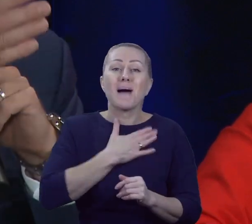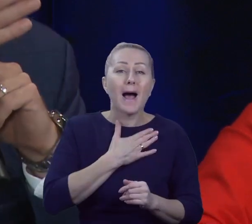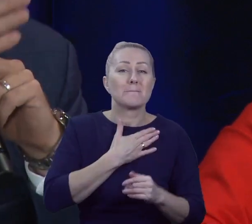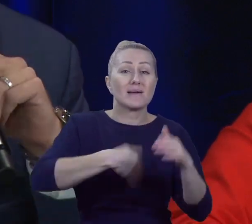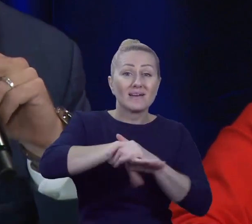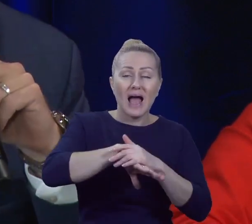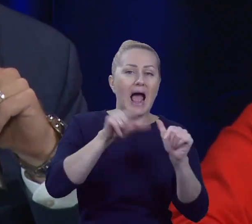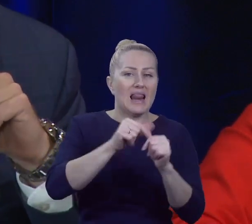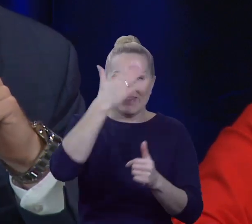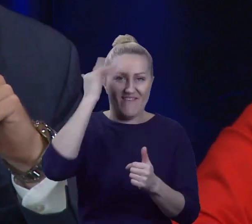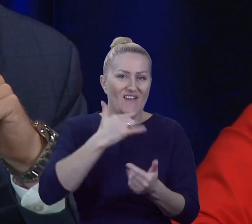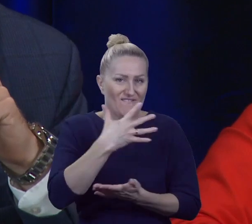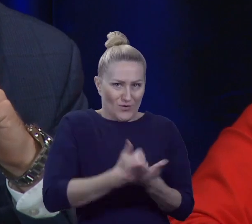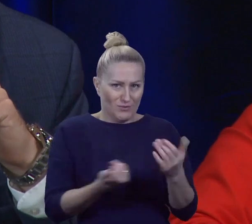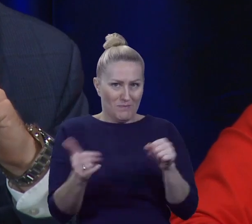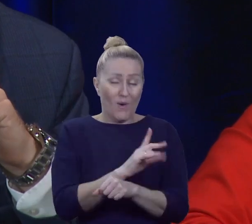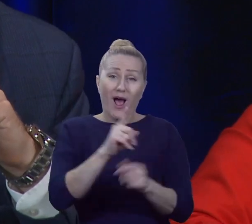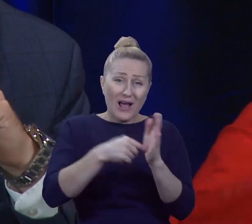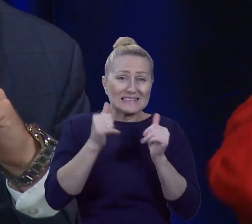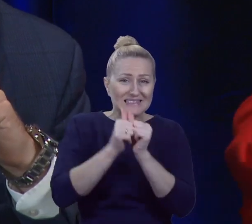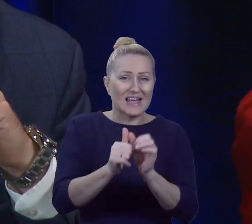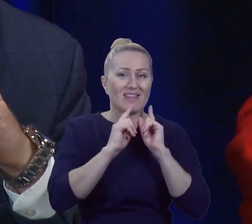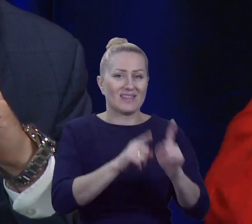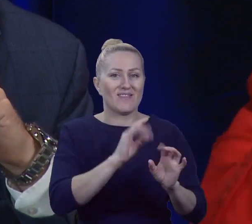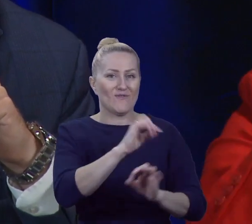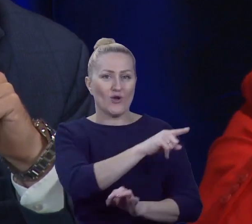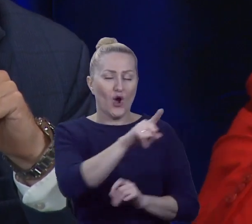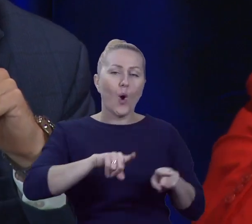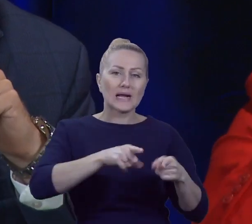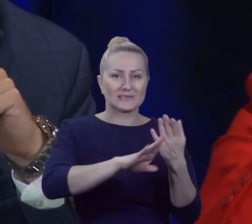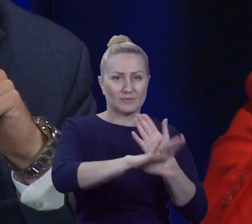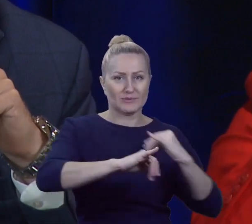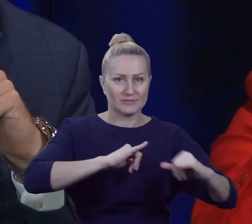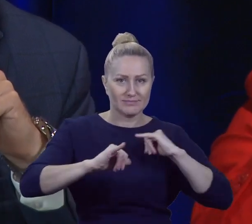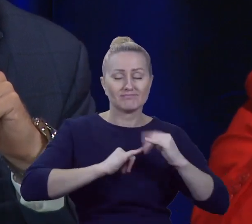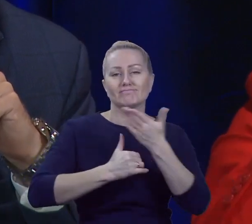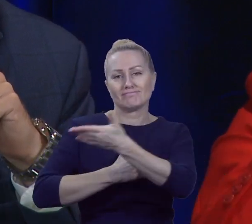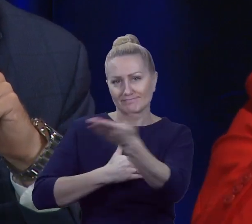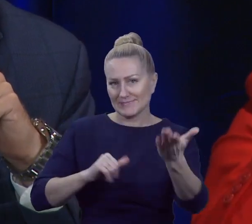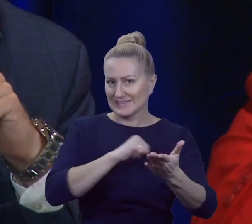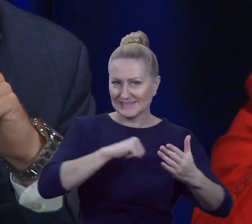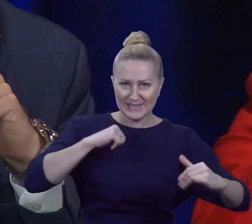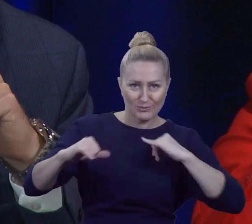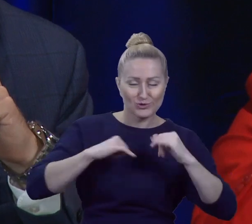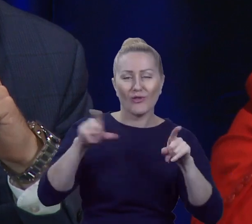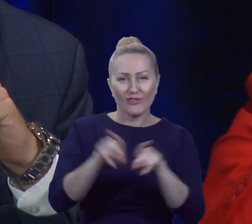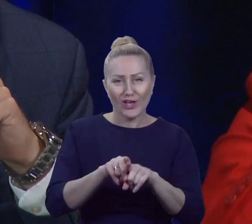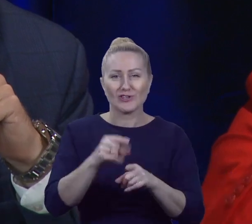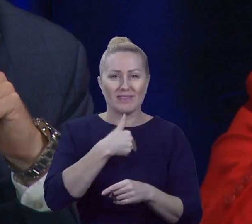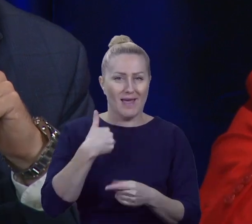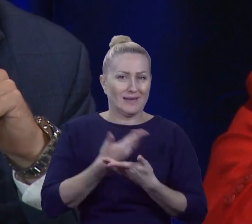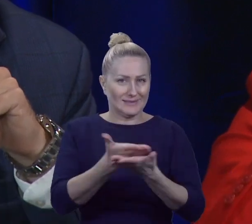to jest rola właśnie organizacji pozarządowych. To jest rola oczywiście samorządów, to co pan mówił, u nas wszystkich,